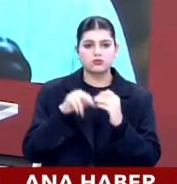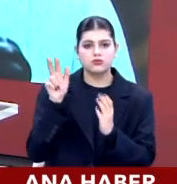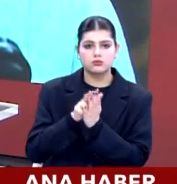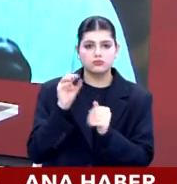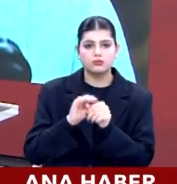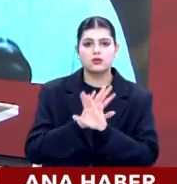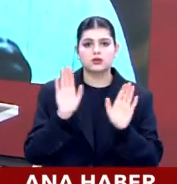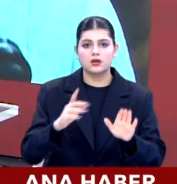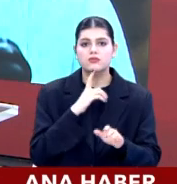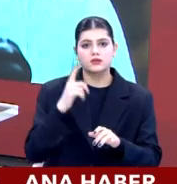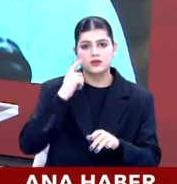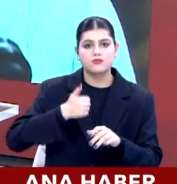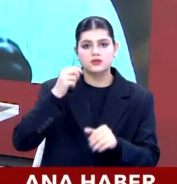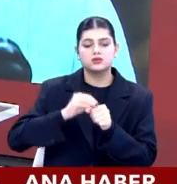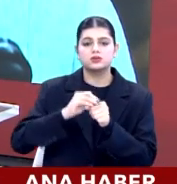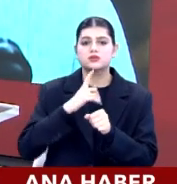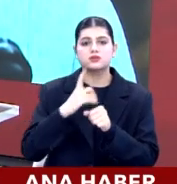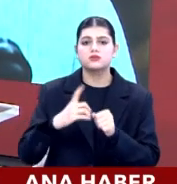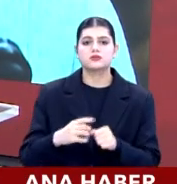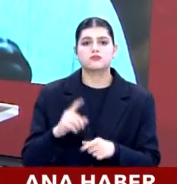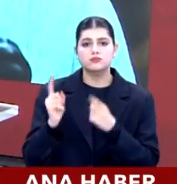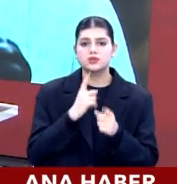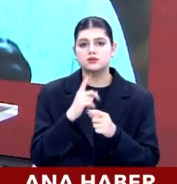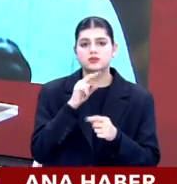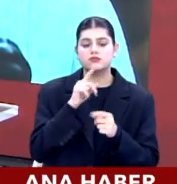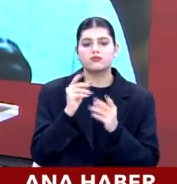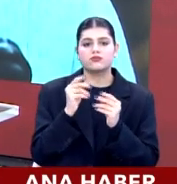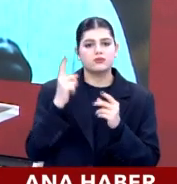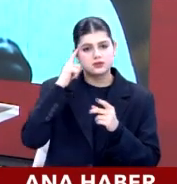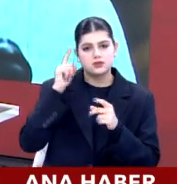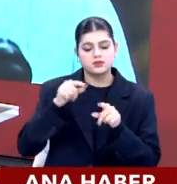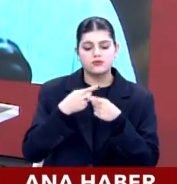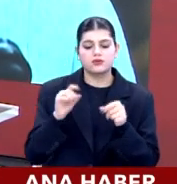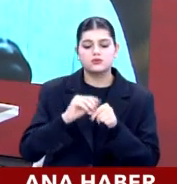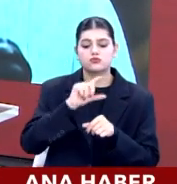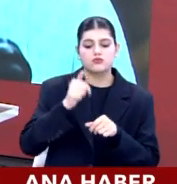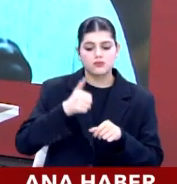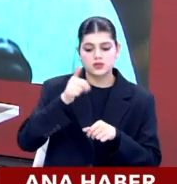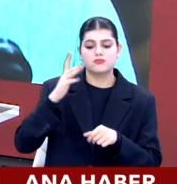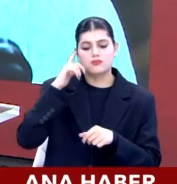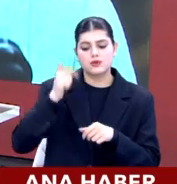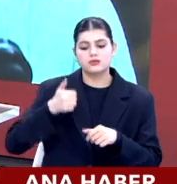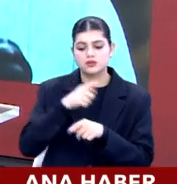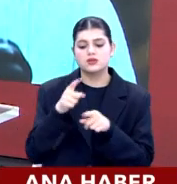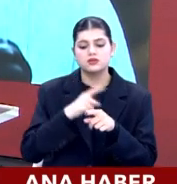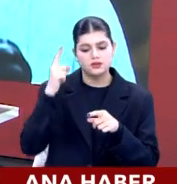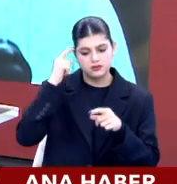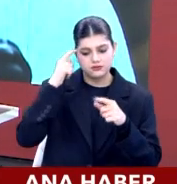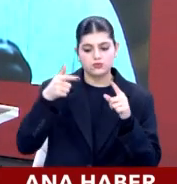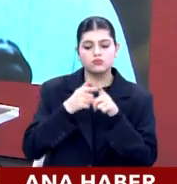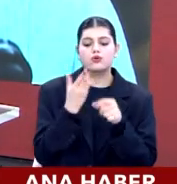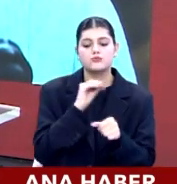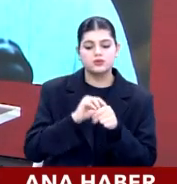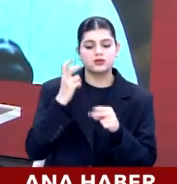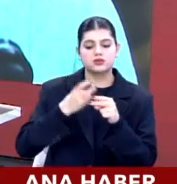büyük oranda ama hükümet içerisinde de bir şekilde fikir aylıkları oldu. Başbakanla Cumhurbaşkanı arasında yani. Bu da bir artık krize